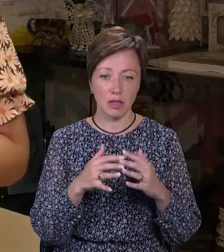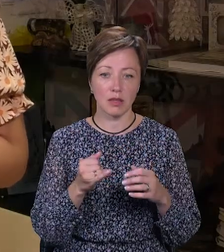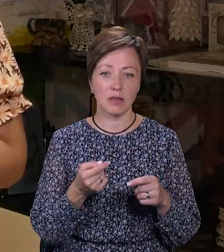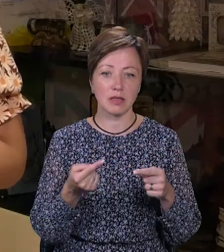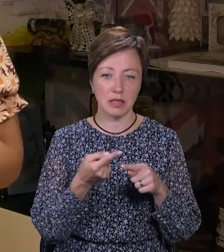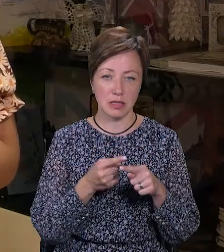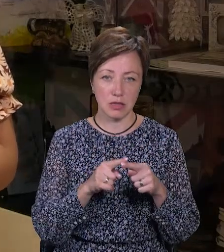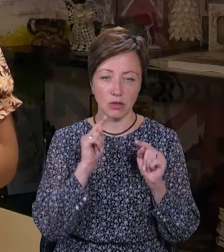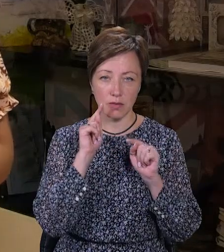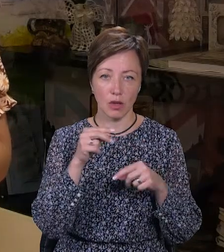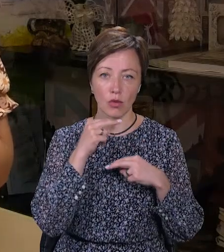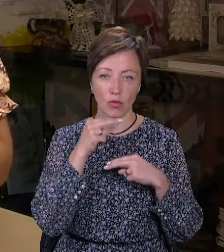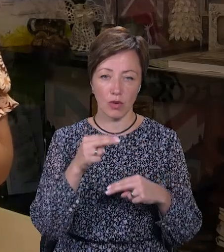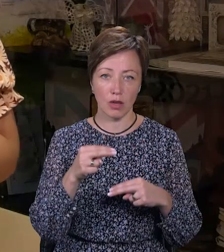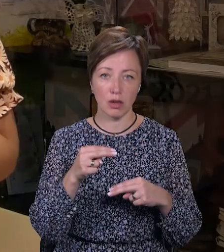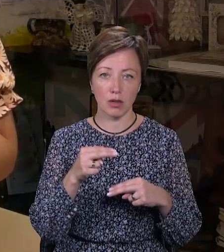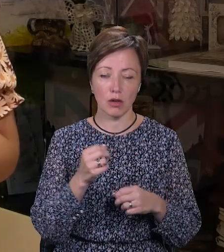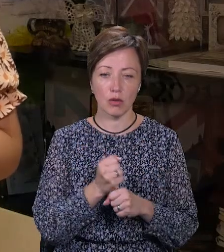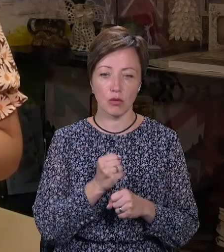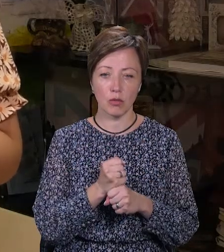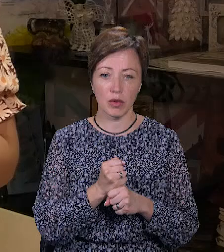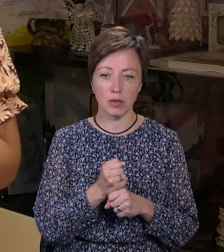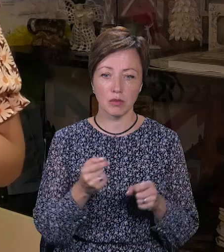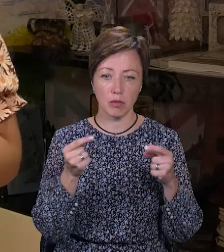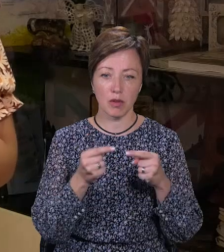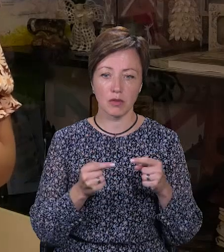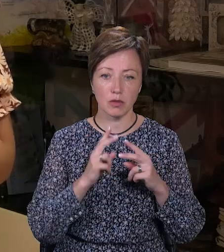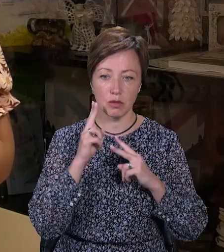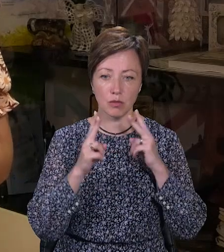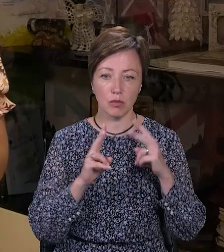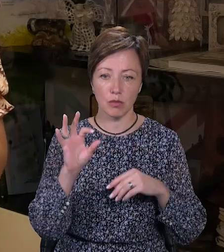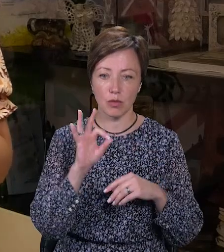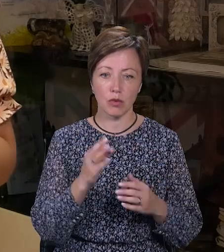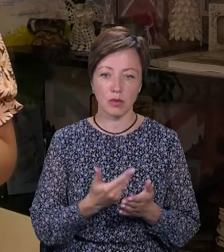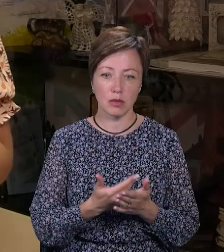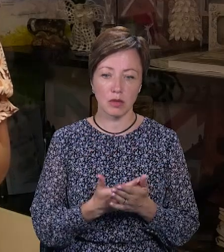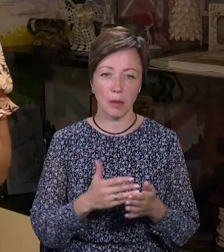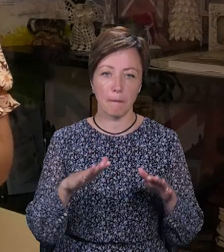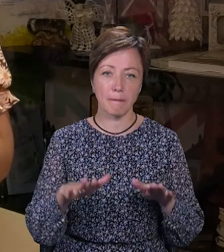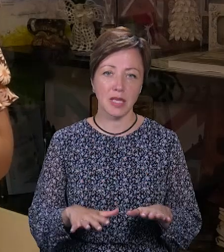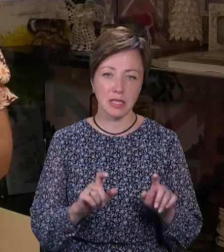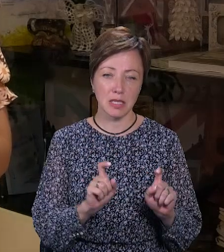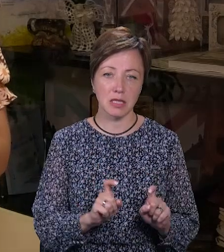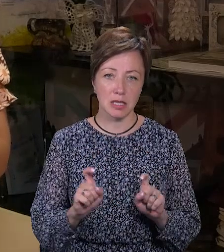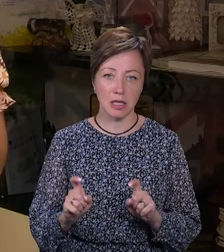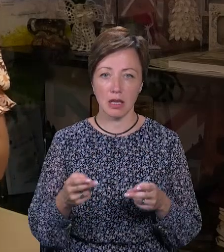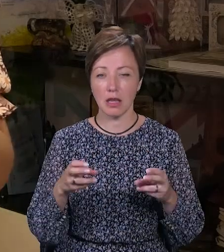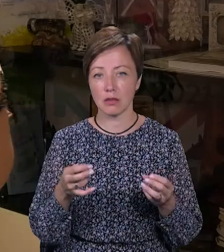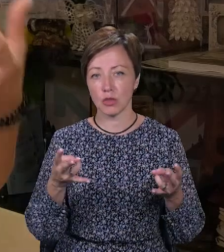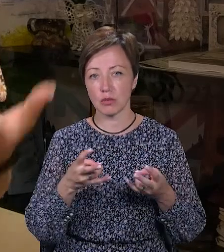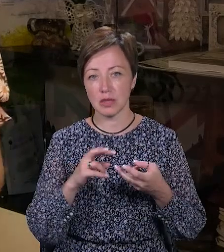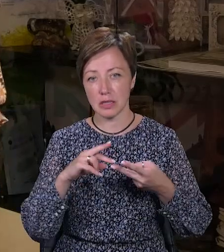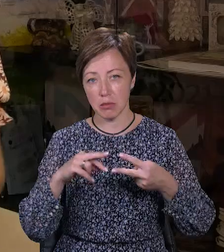Відповідно, на це теж зверталися уваги. Робилися певні зауваження щодо, наприклад, місць для сидіння. Десь потрібно було